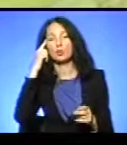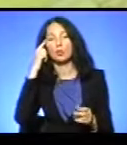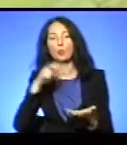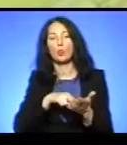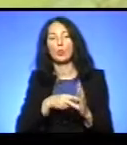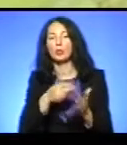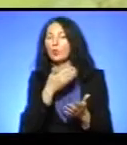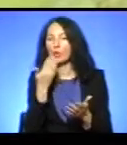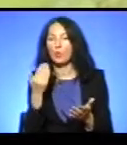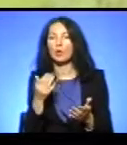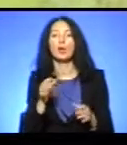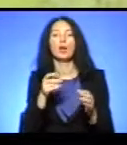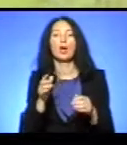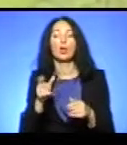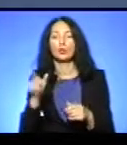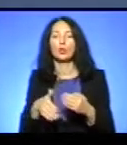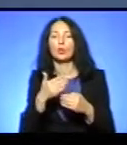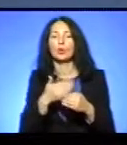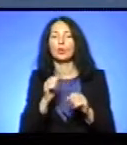цю суму, про яку йдеться.